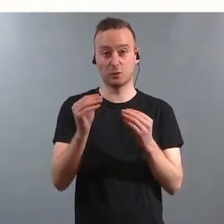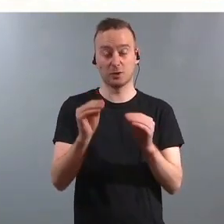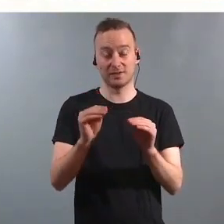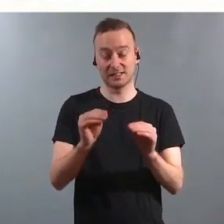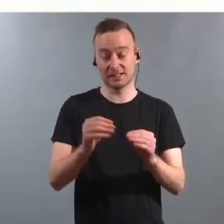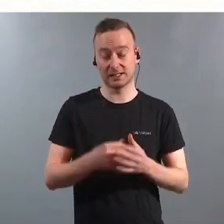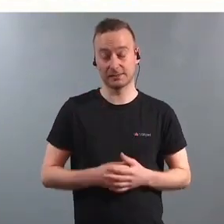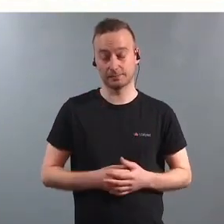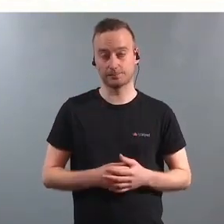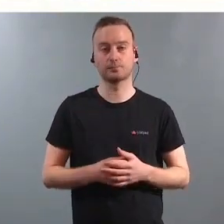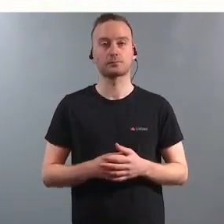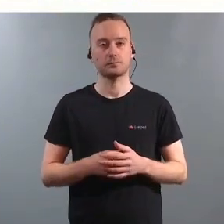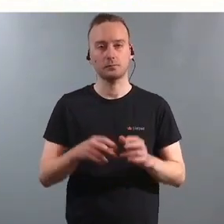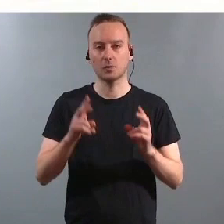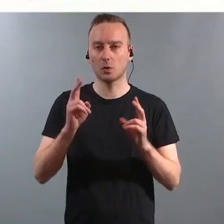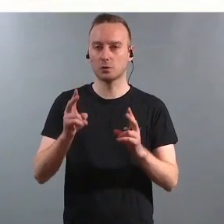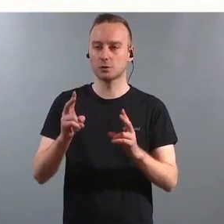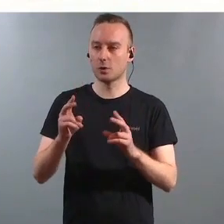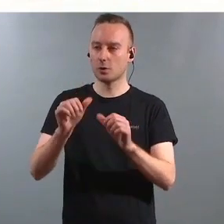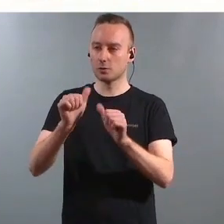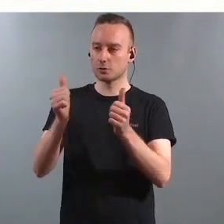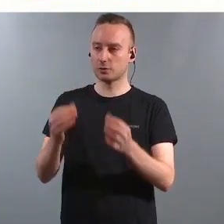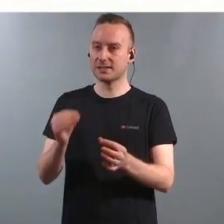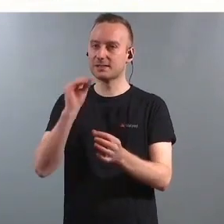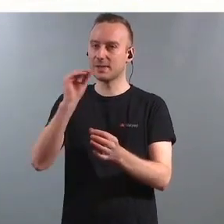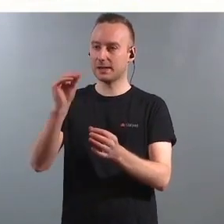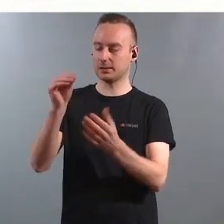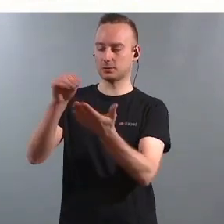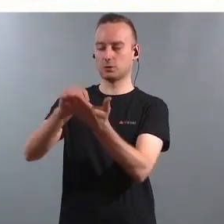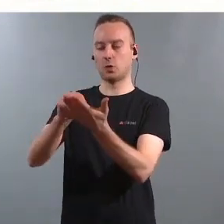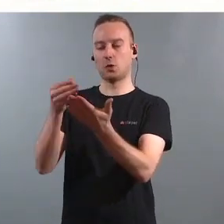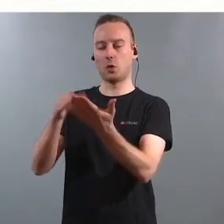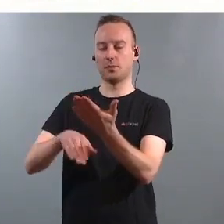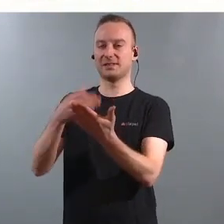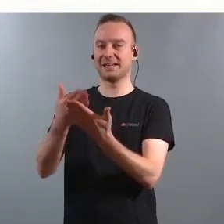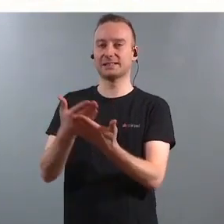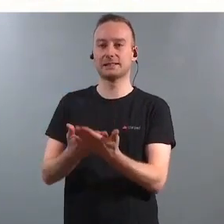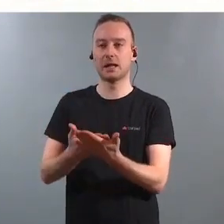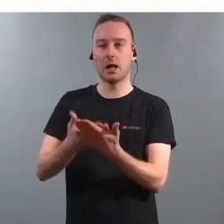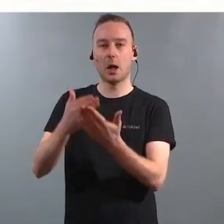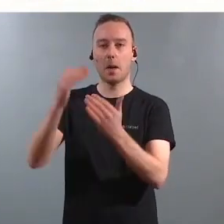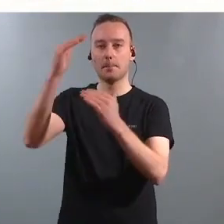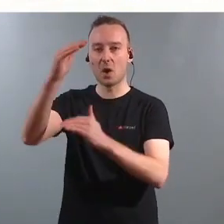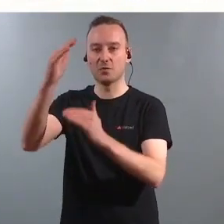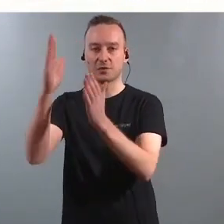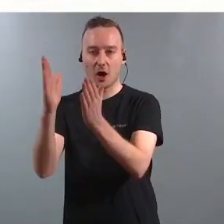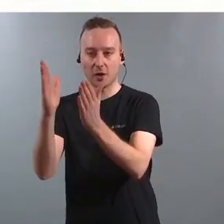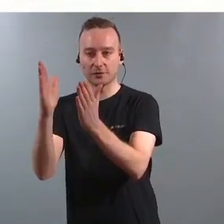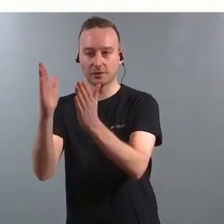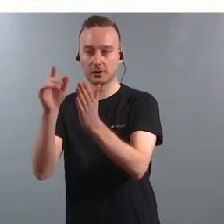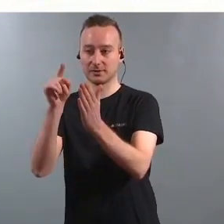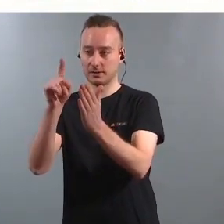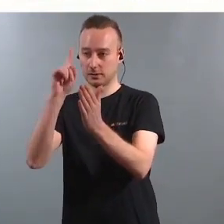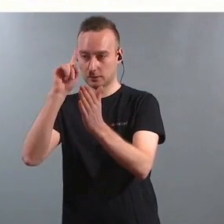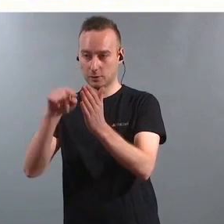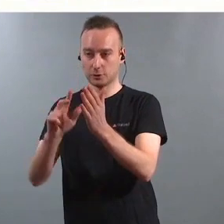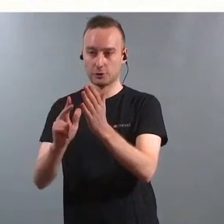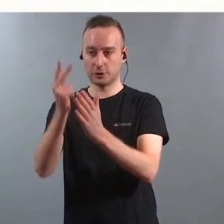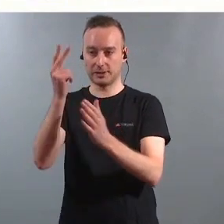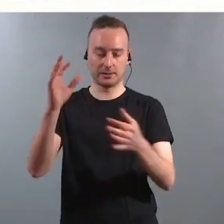Så er vi glad for at stortingsmeldingen også sier noe om tjenestens mandat og om at det også skal kunne gjelde den ordinære